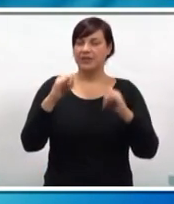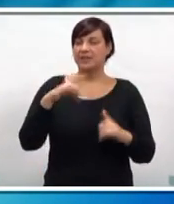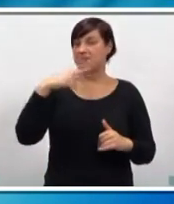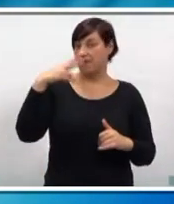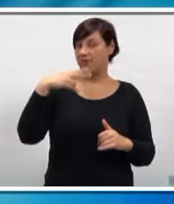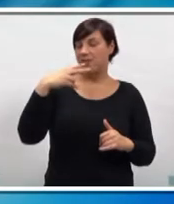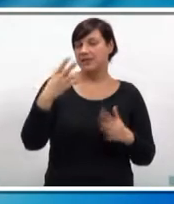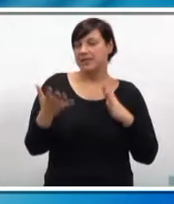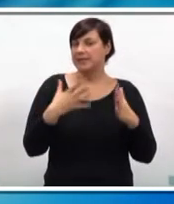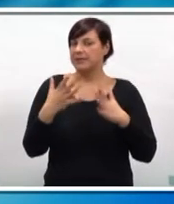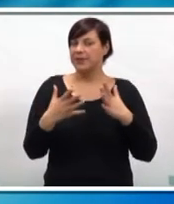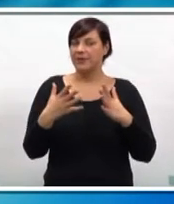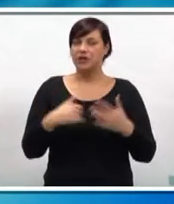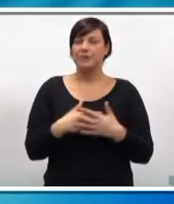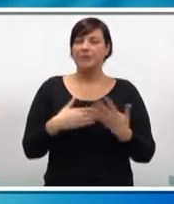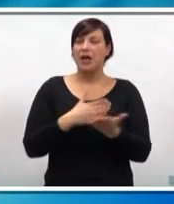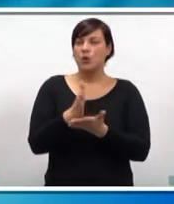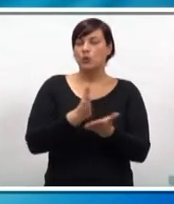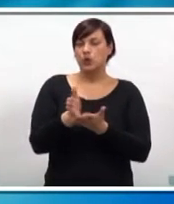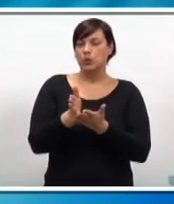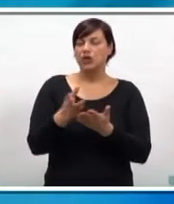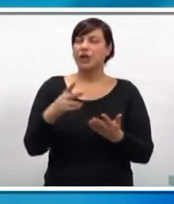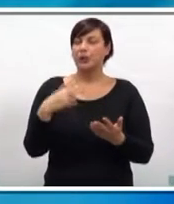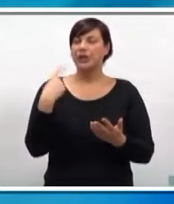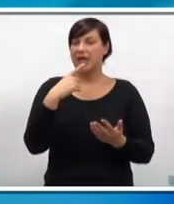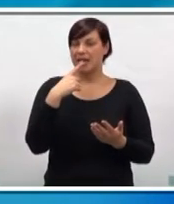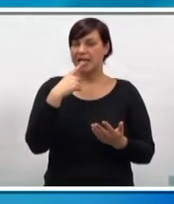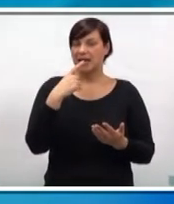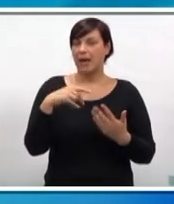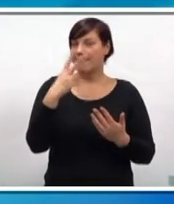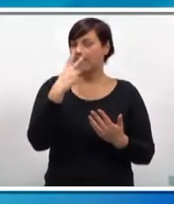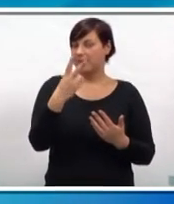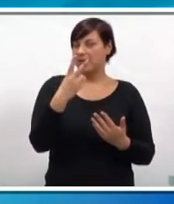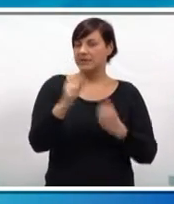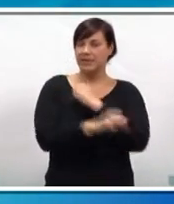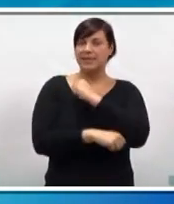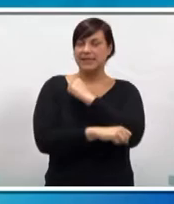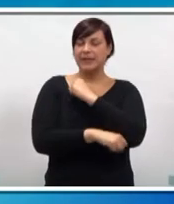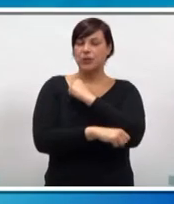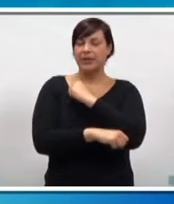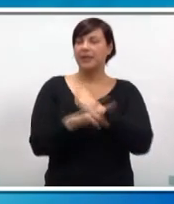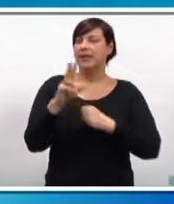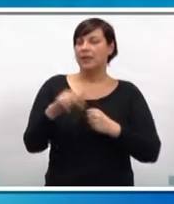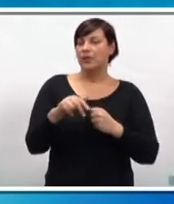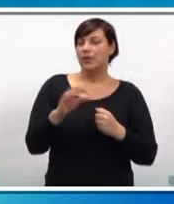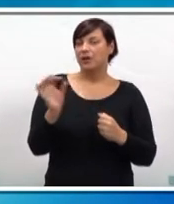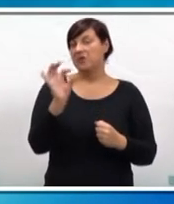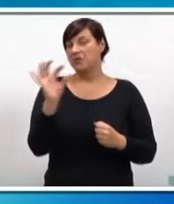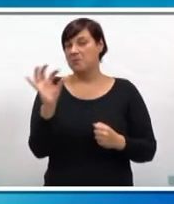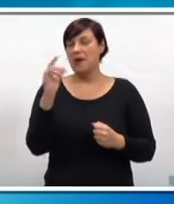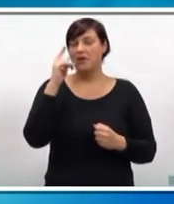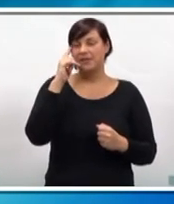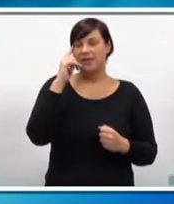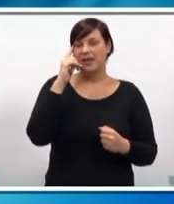takva je informacija zabrinjavajuća. U slučaju stranih jezika primijetili smo da dolaze nam studenti koji imaju skromnu razinu